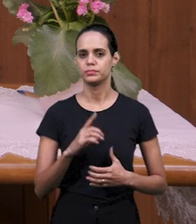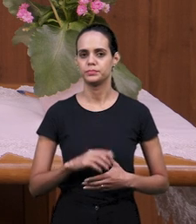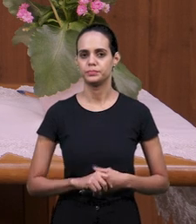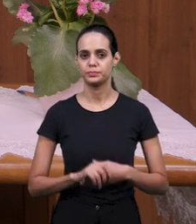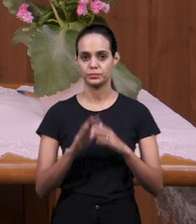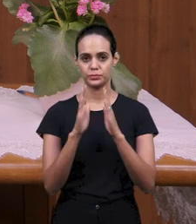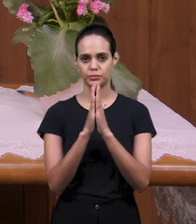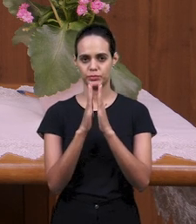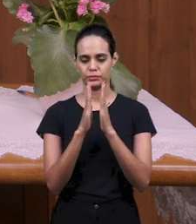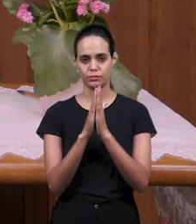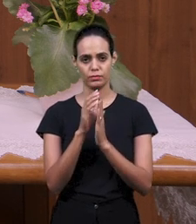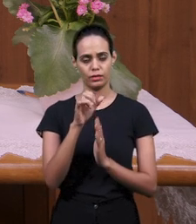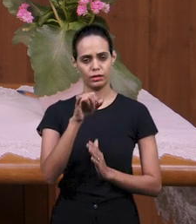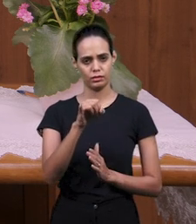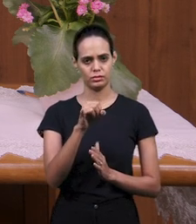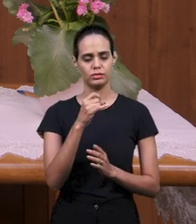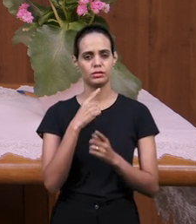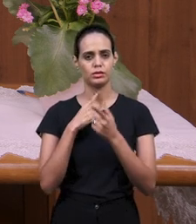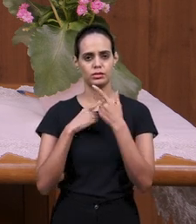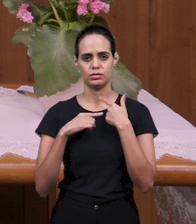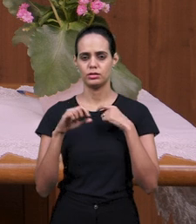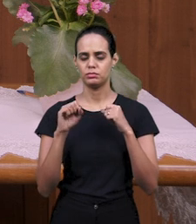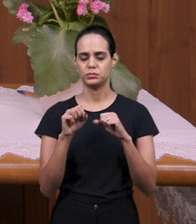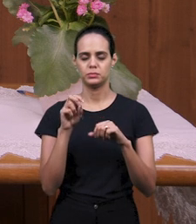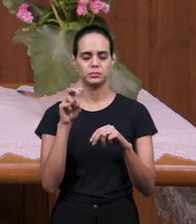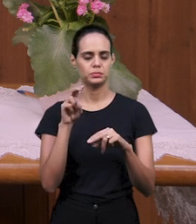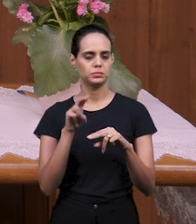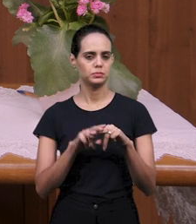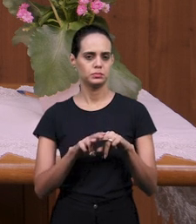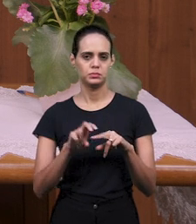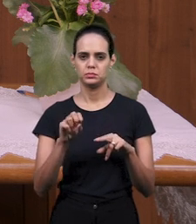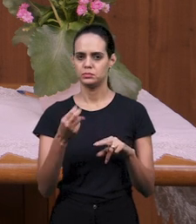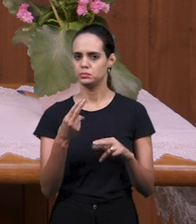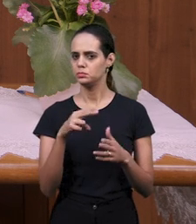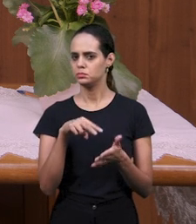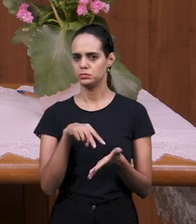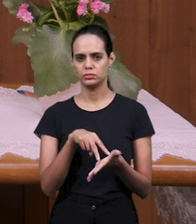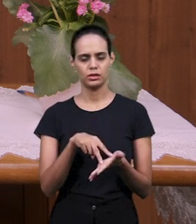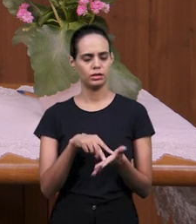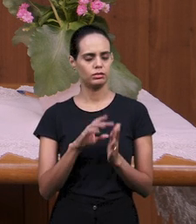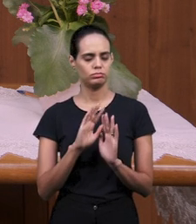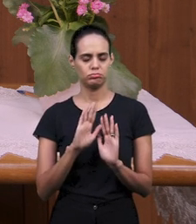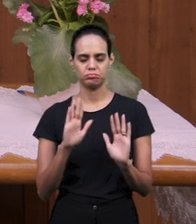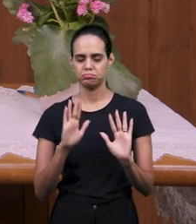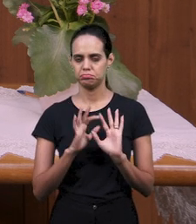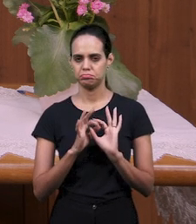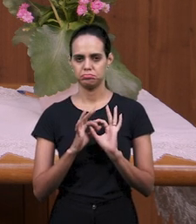желаете, вы можете продолжать в гости наши сидеть, как вам удобно. Мы помолимся.